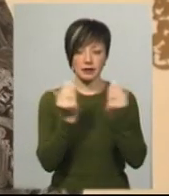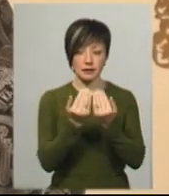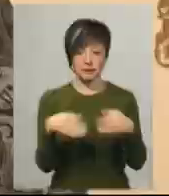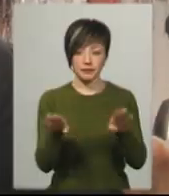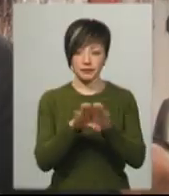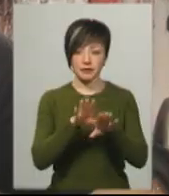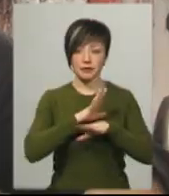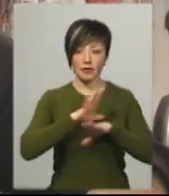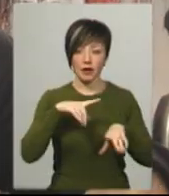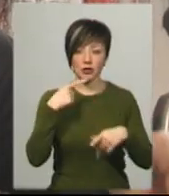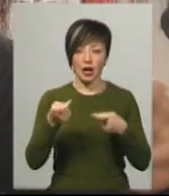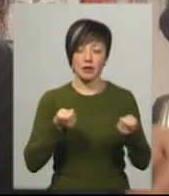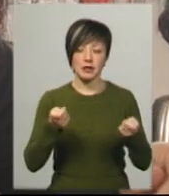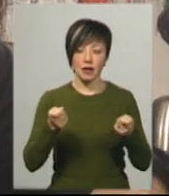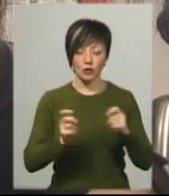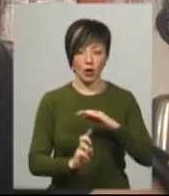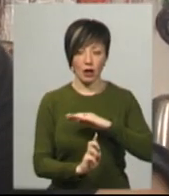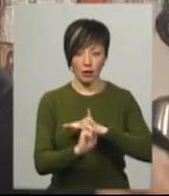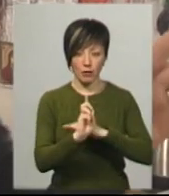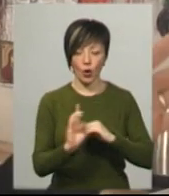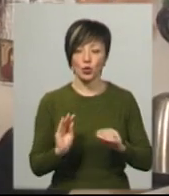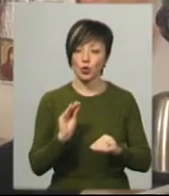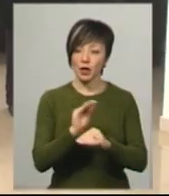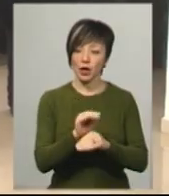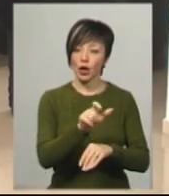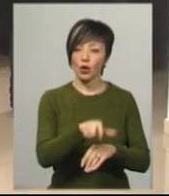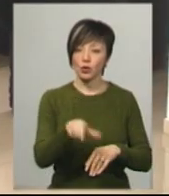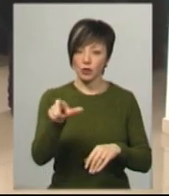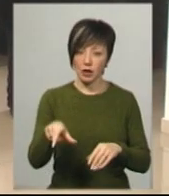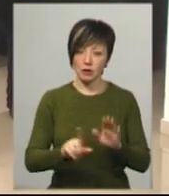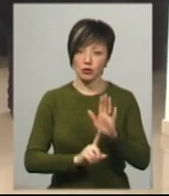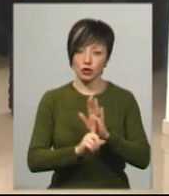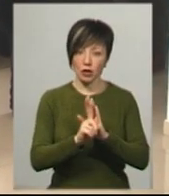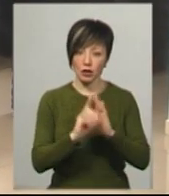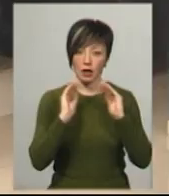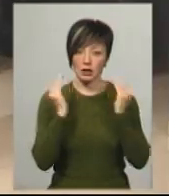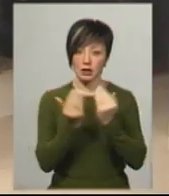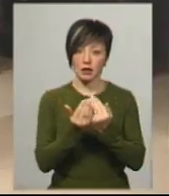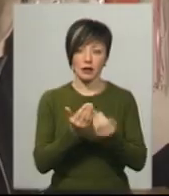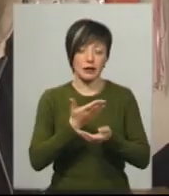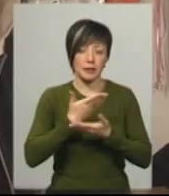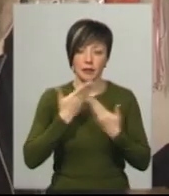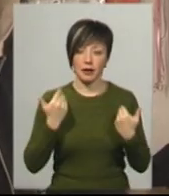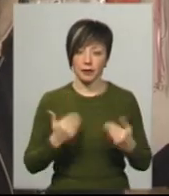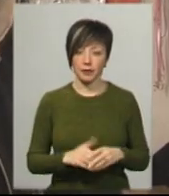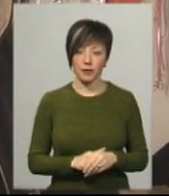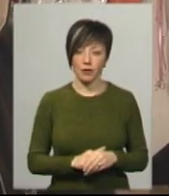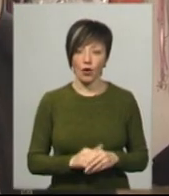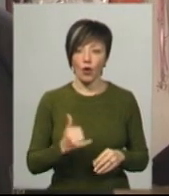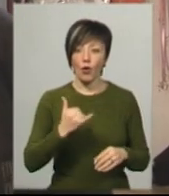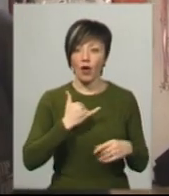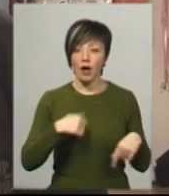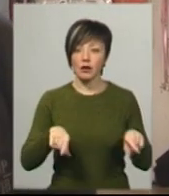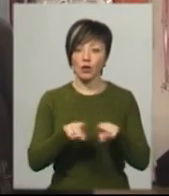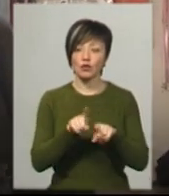каже адміністраторка храму Світлана Басиста. Додає, людей у храмі з початку карантину майже немає. У нас також